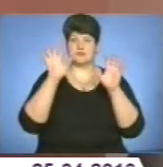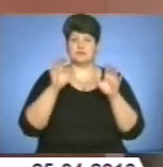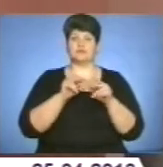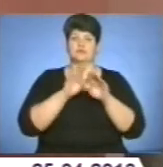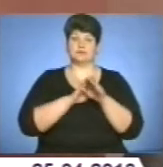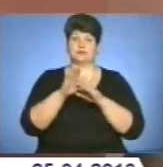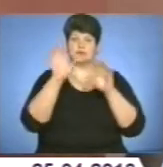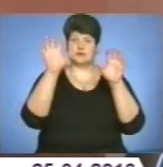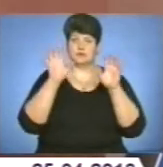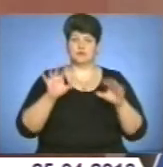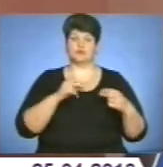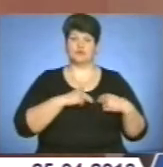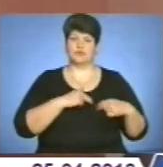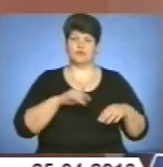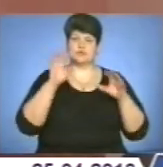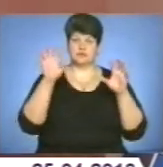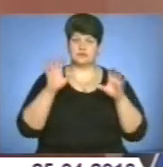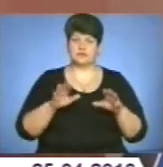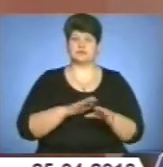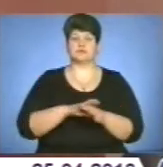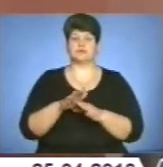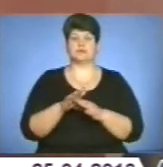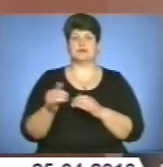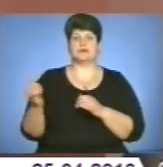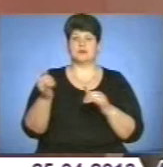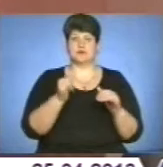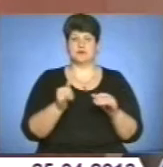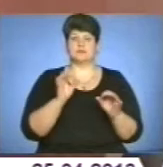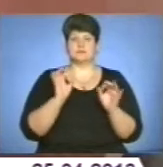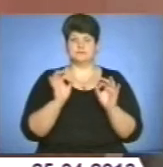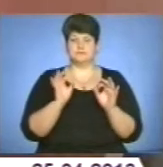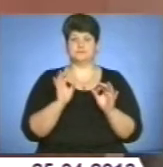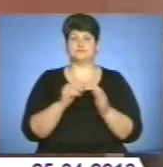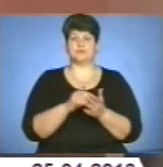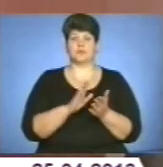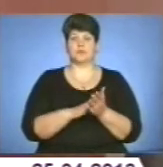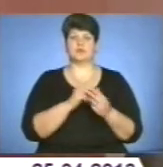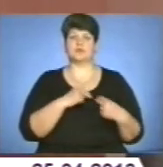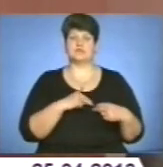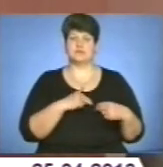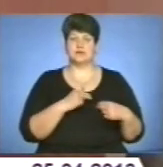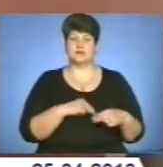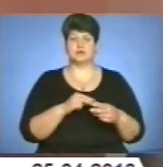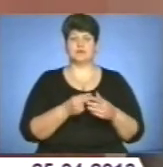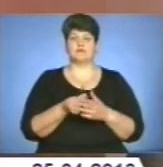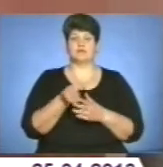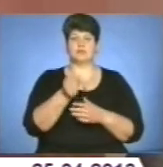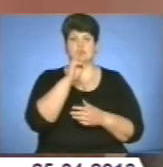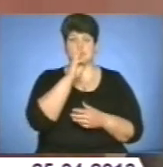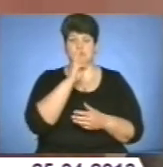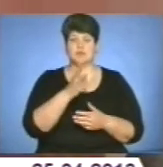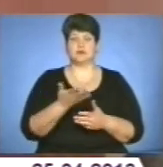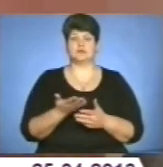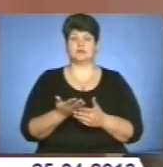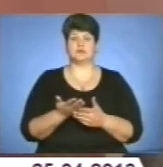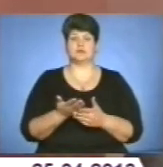законодавства, трудового законодавства, тобто забезпечення належний облік працівників, належний випадок заробітної плати, а